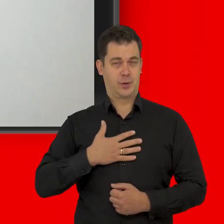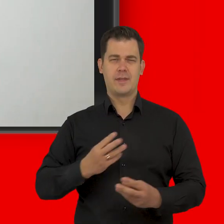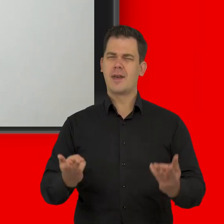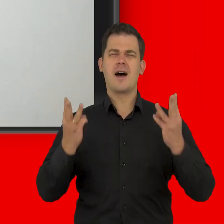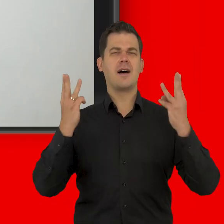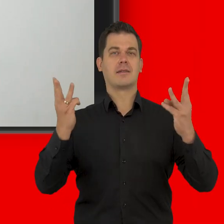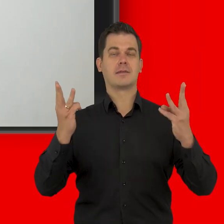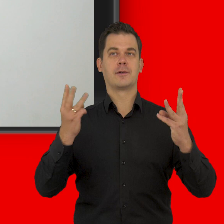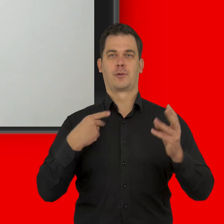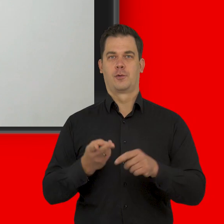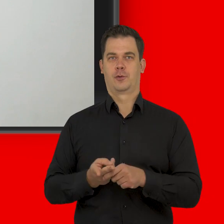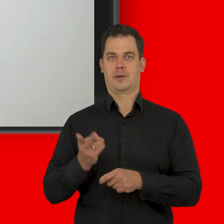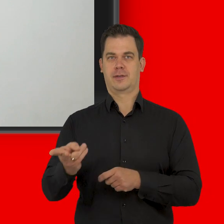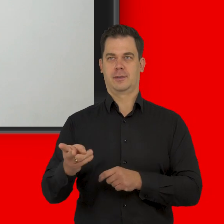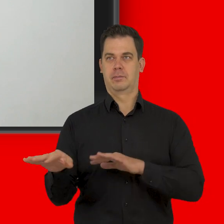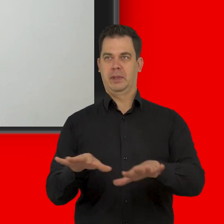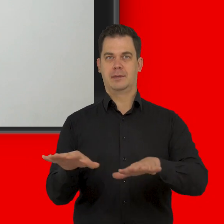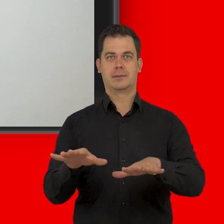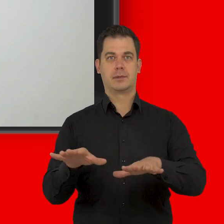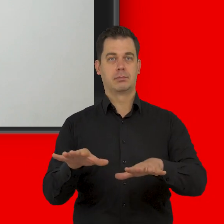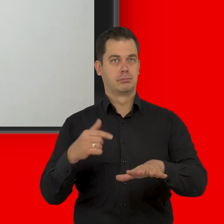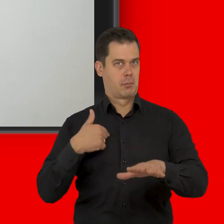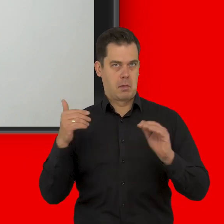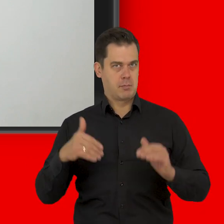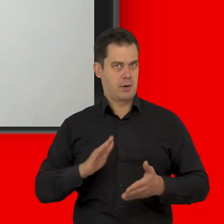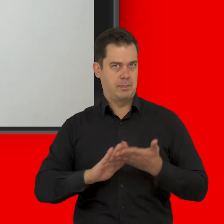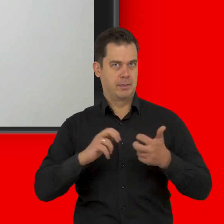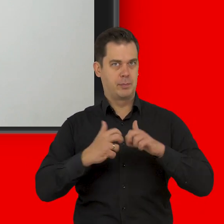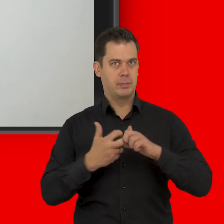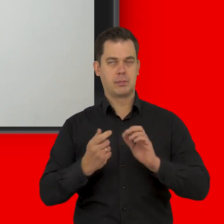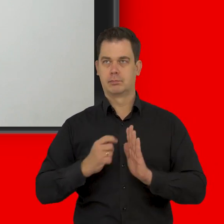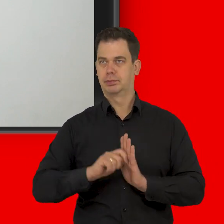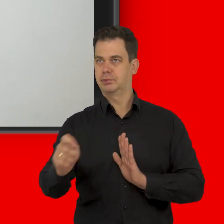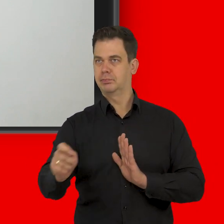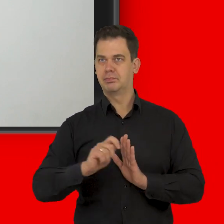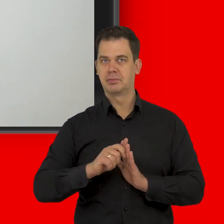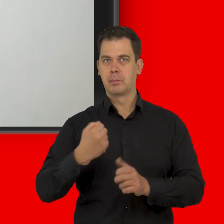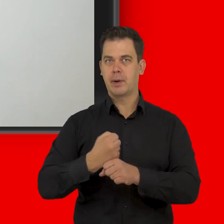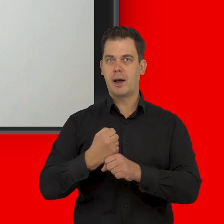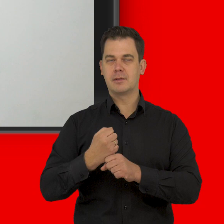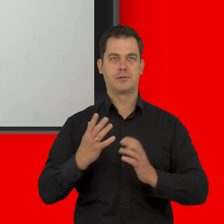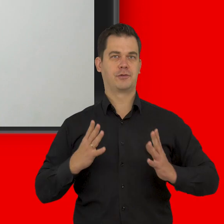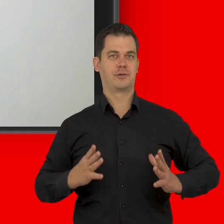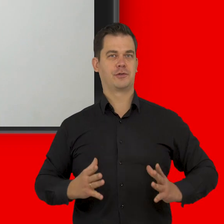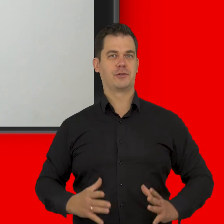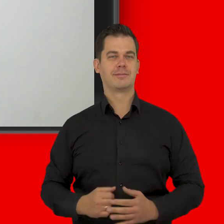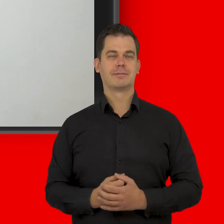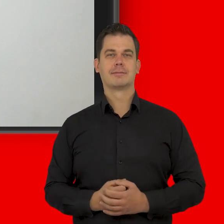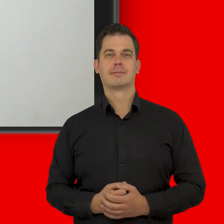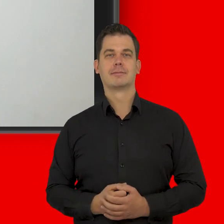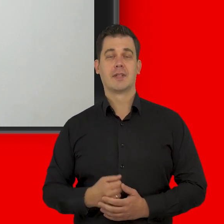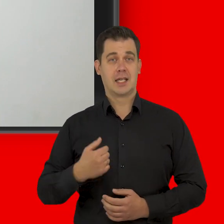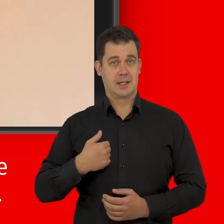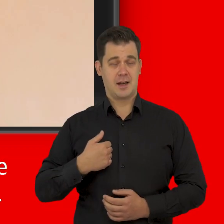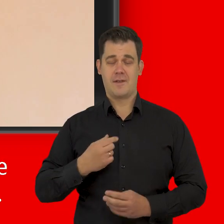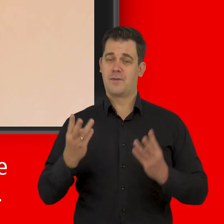Dla mnie najważniejsza jest dostępność architektoniczna. To, że bez żadnych problemów jestem w stanie dojechać do swojego